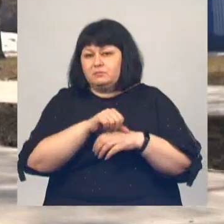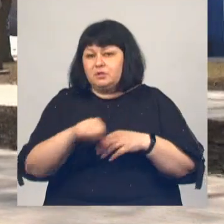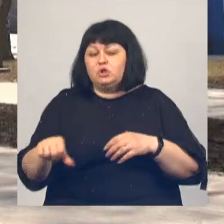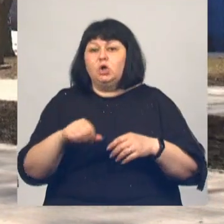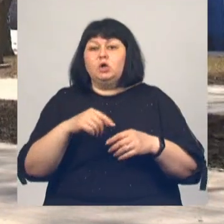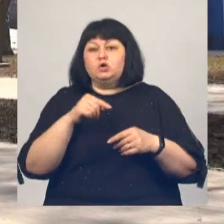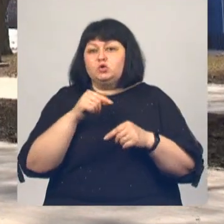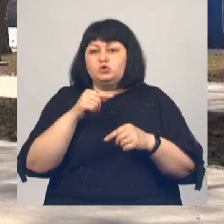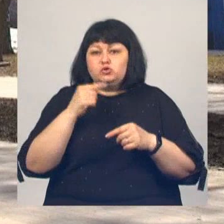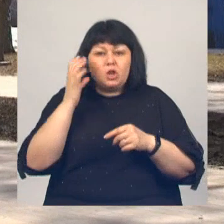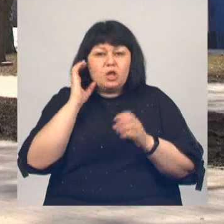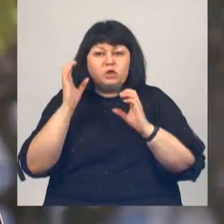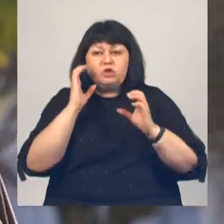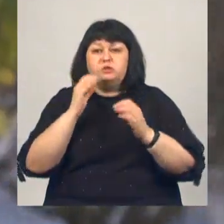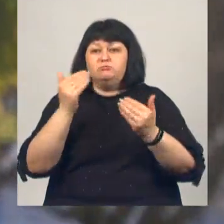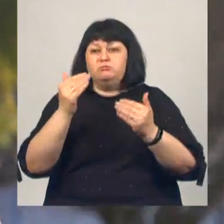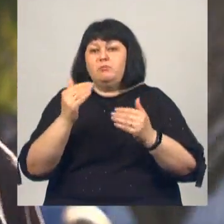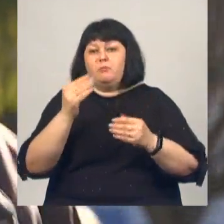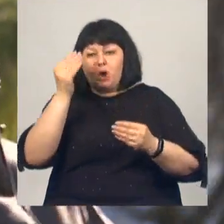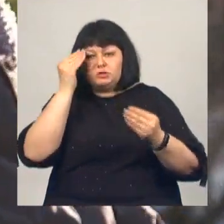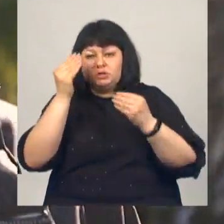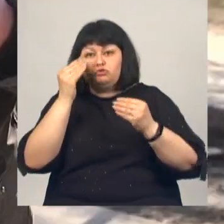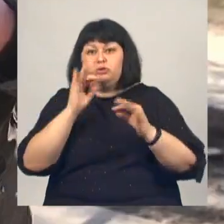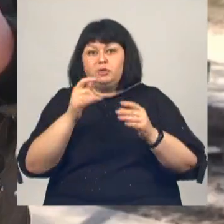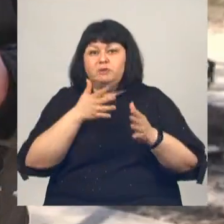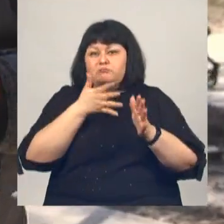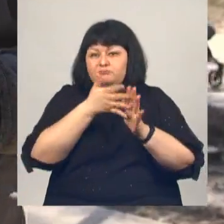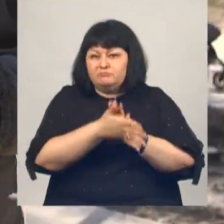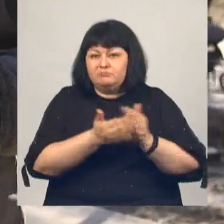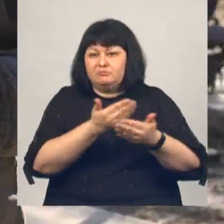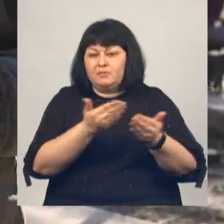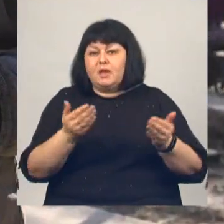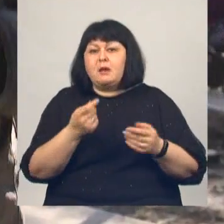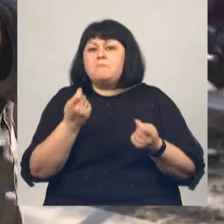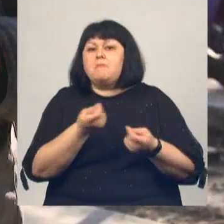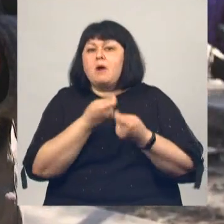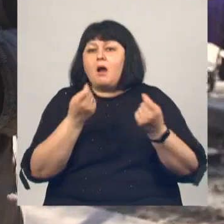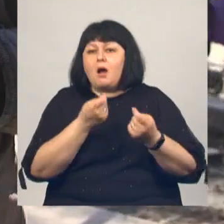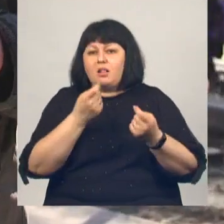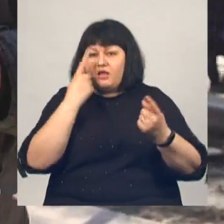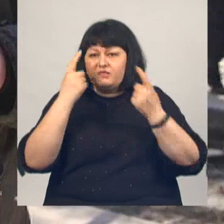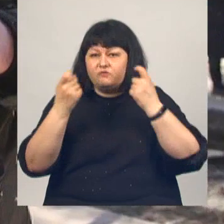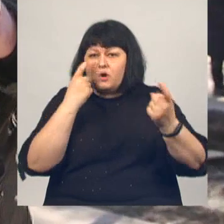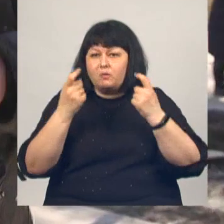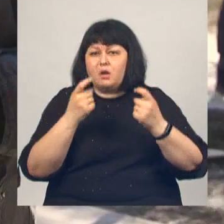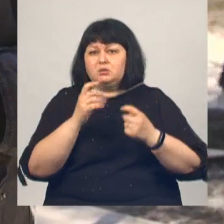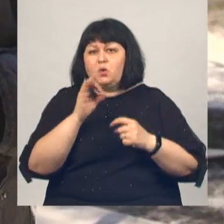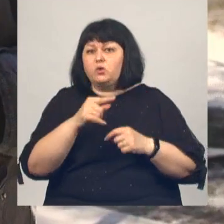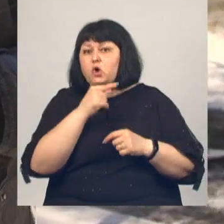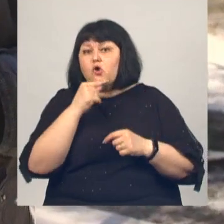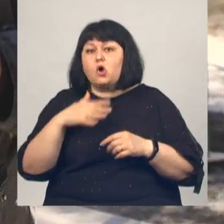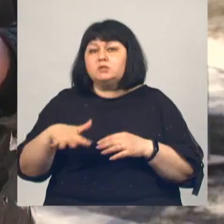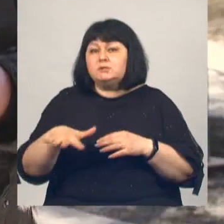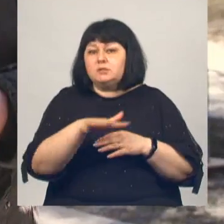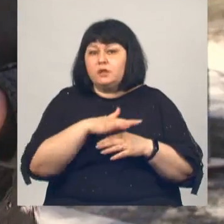позицию своих государств. Во многом это и определяет их сознание. Мало источников, особенно от России.